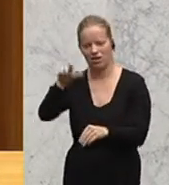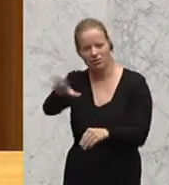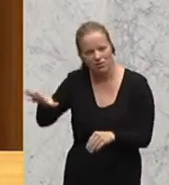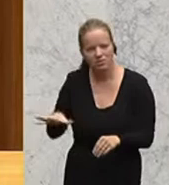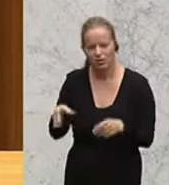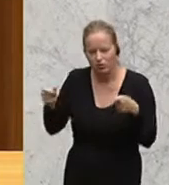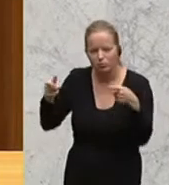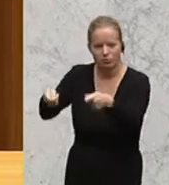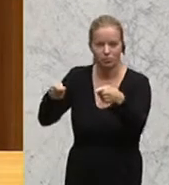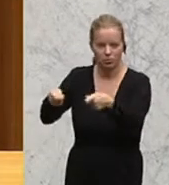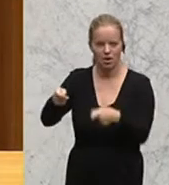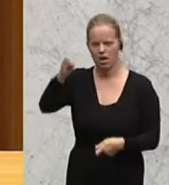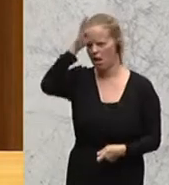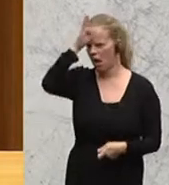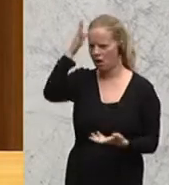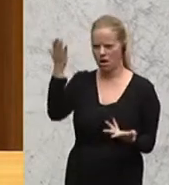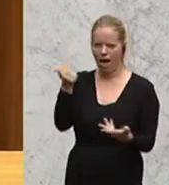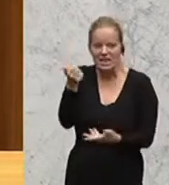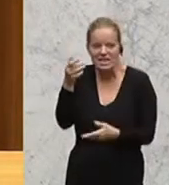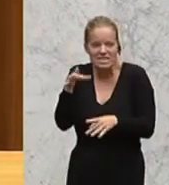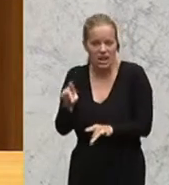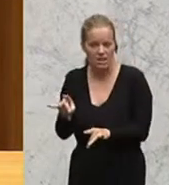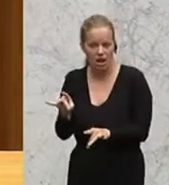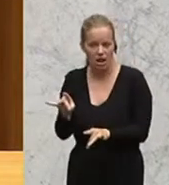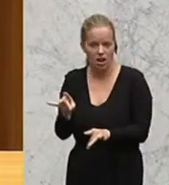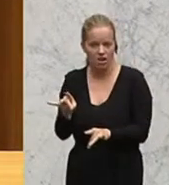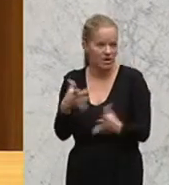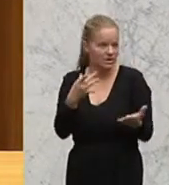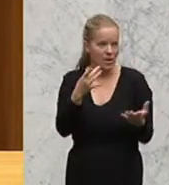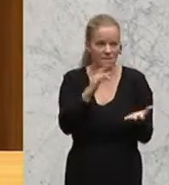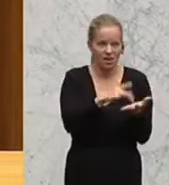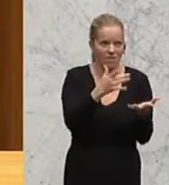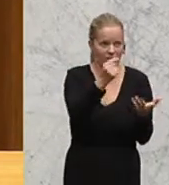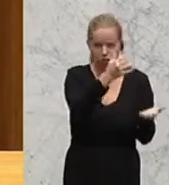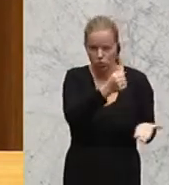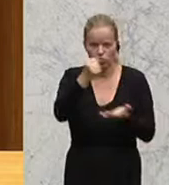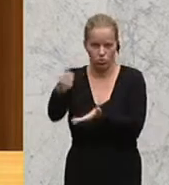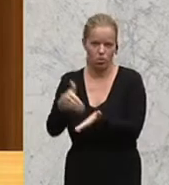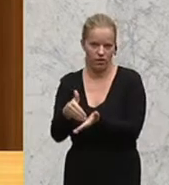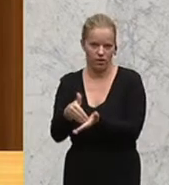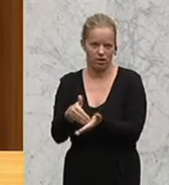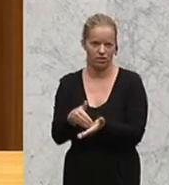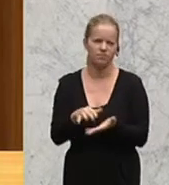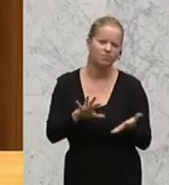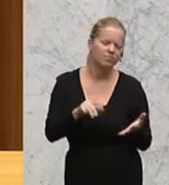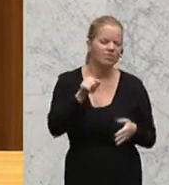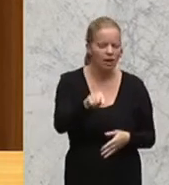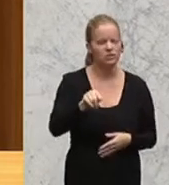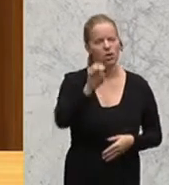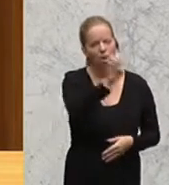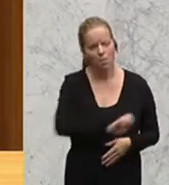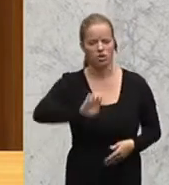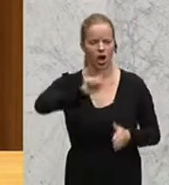Verfügung zu stellen. Im Irak sind es gerade einmal ein Zehntel der Mittel, die notwendig wären. Und das ist eine europäische Herausforderung, eine europäische